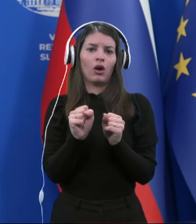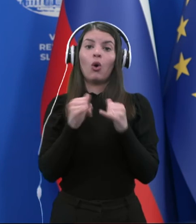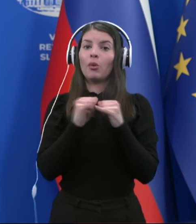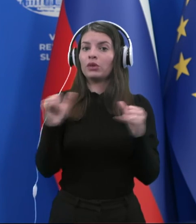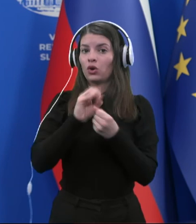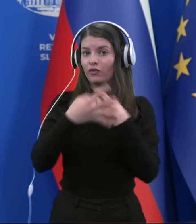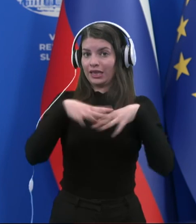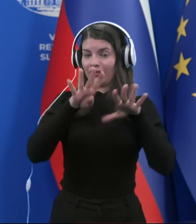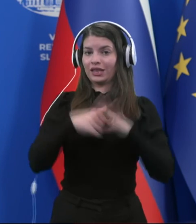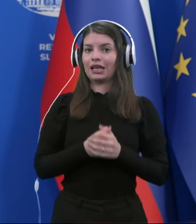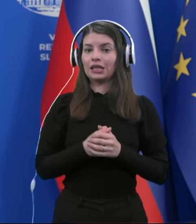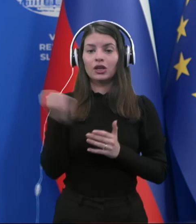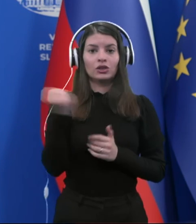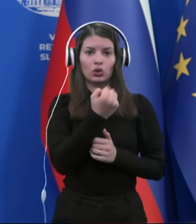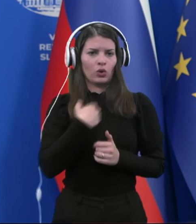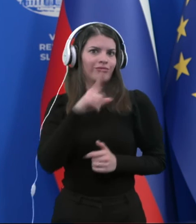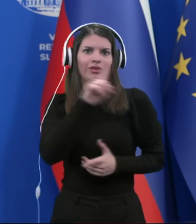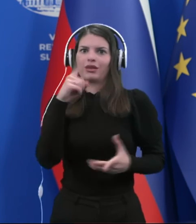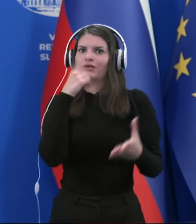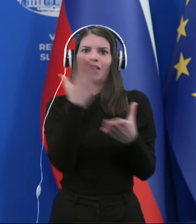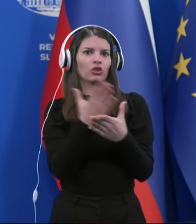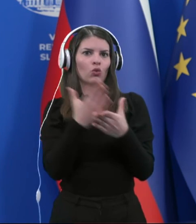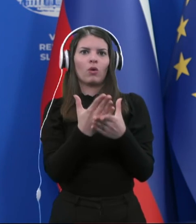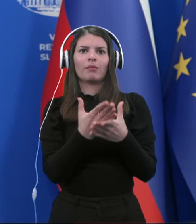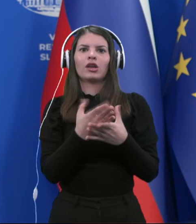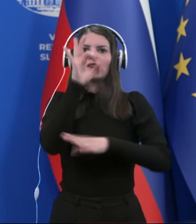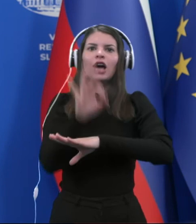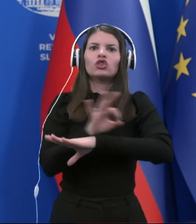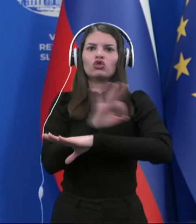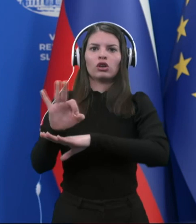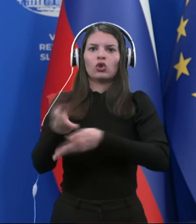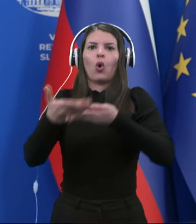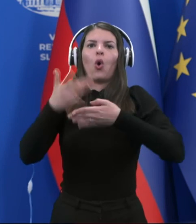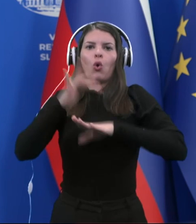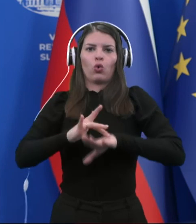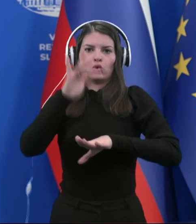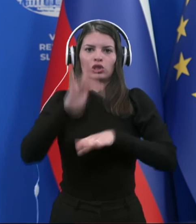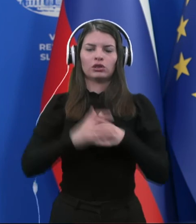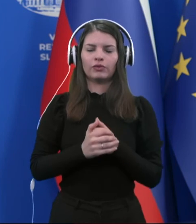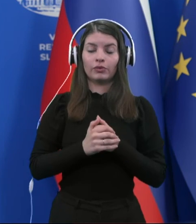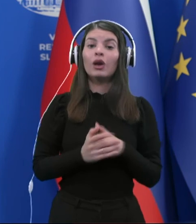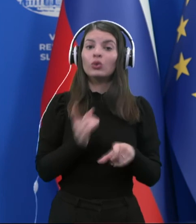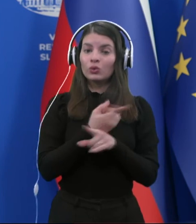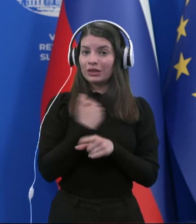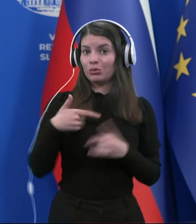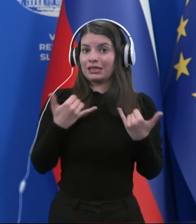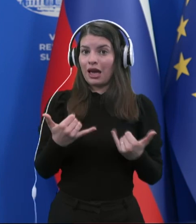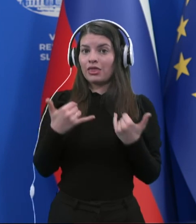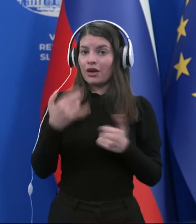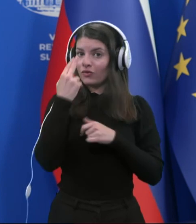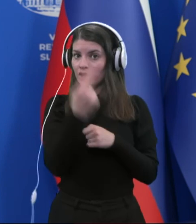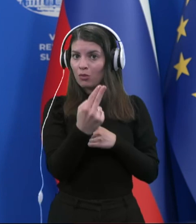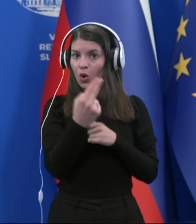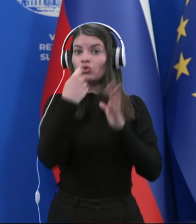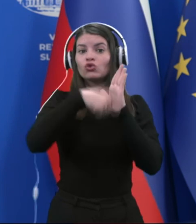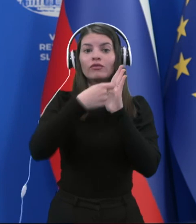Tako da se z tega vedika vsekakor odsvetujem namerno okuževanja. Tudi vidimo zdaj, da se